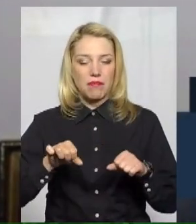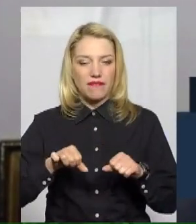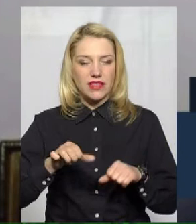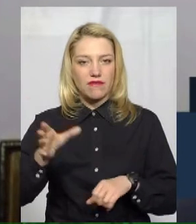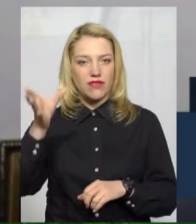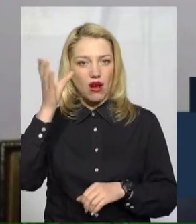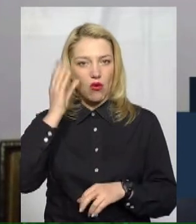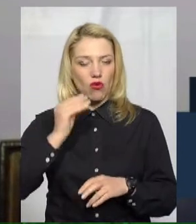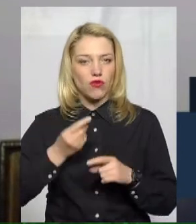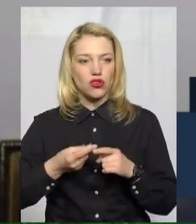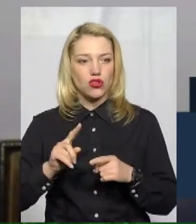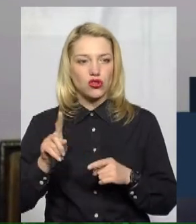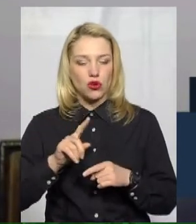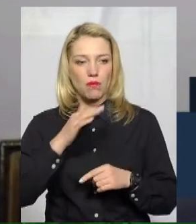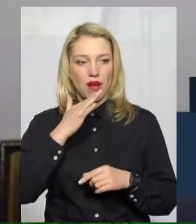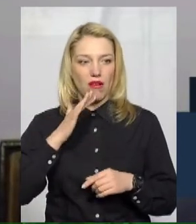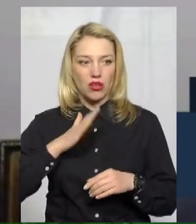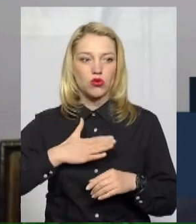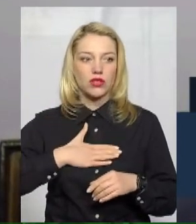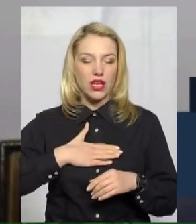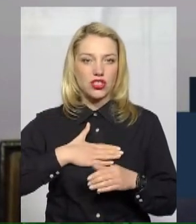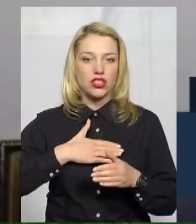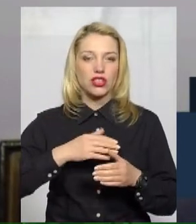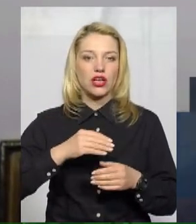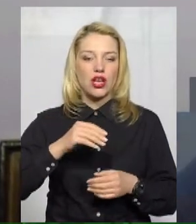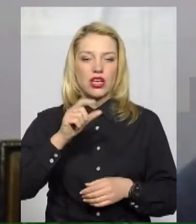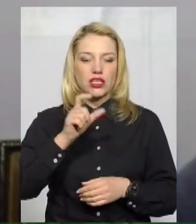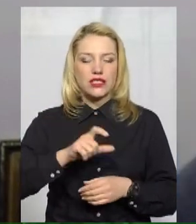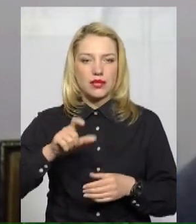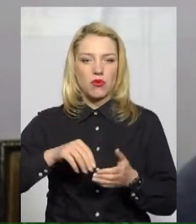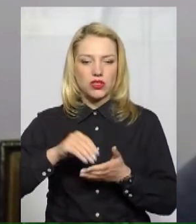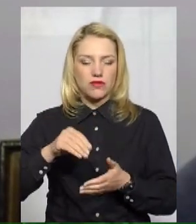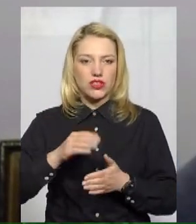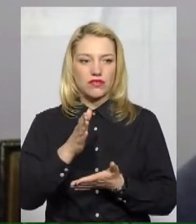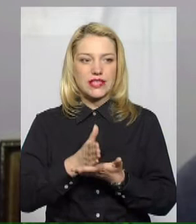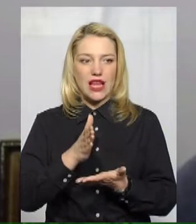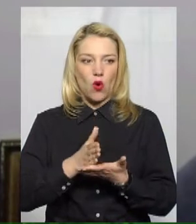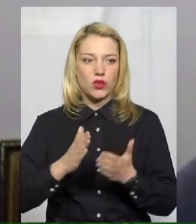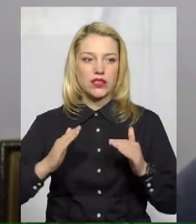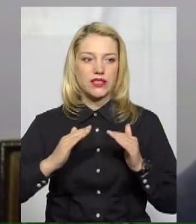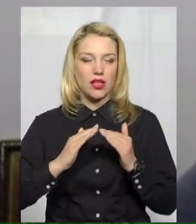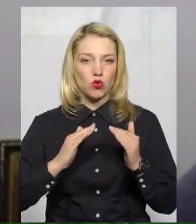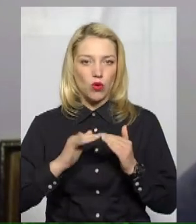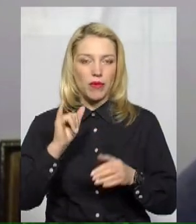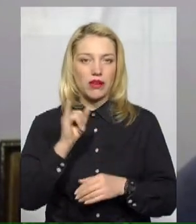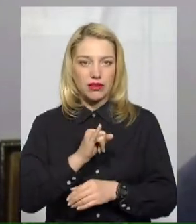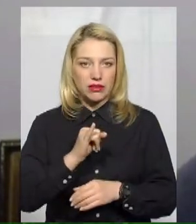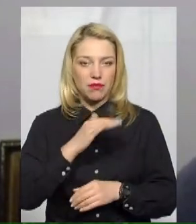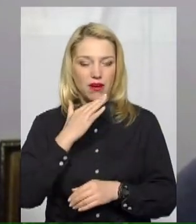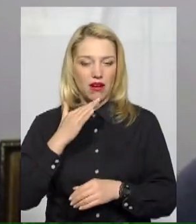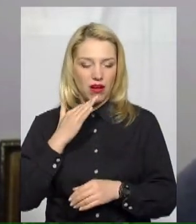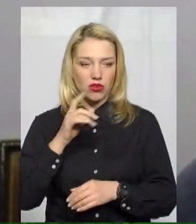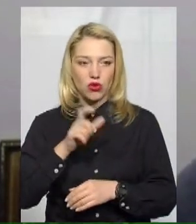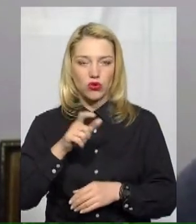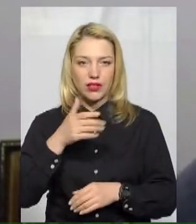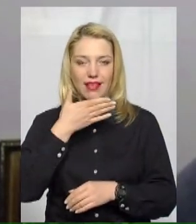що багато наших споживачів знаходились вдома і багато споживачів, напевно, не